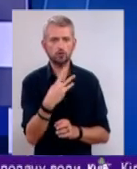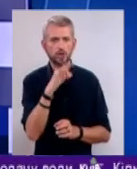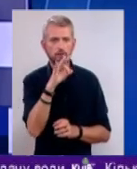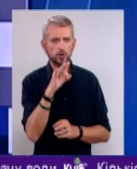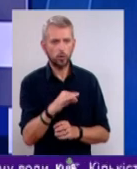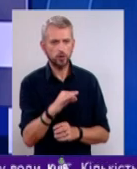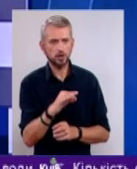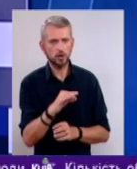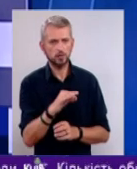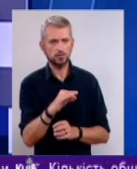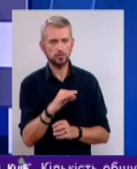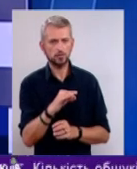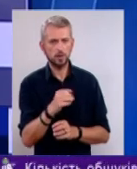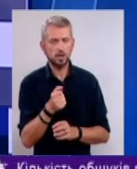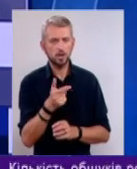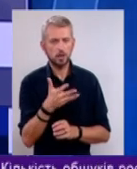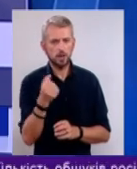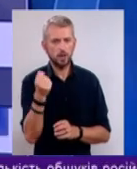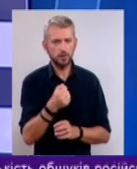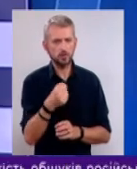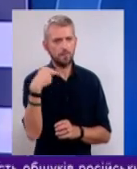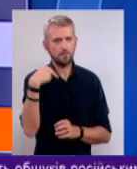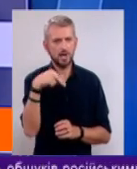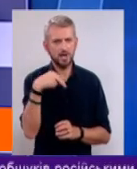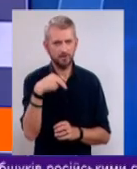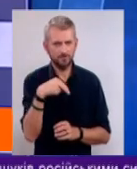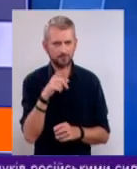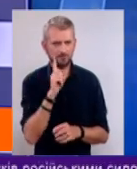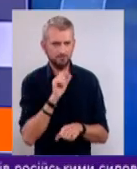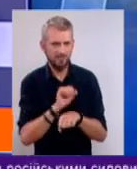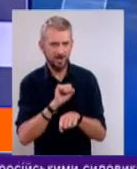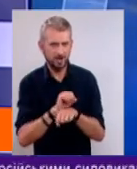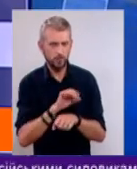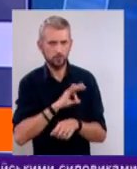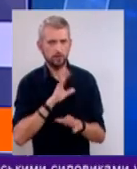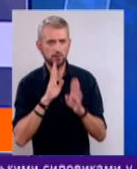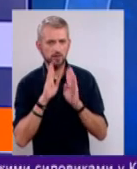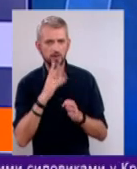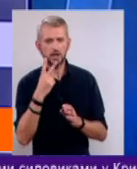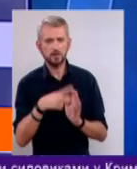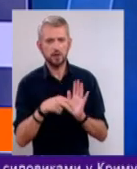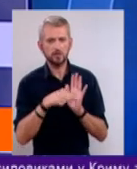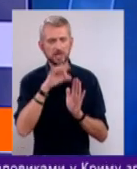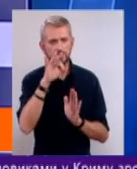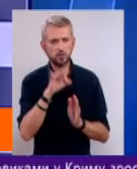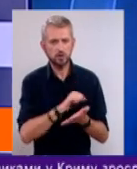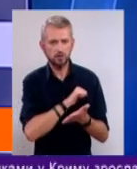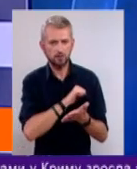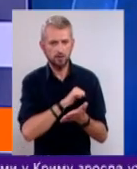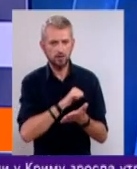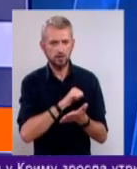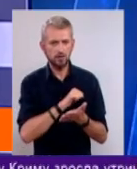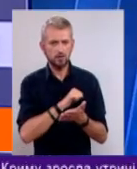зробили кілька тижнів перерви в користуванні в Фейсбуку. І 26% видалили відсотків населення,